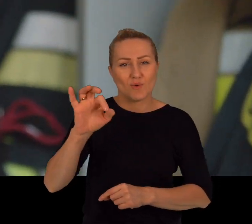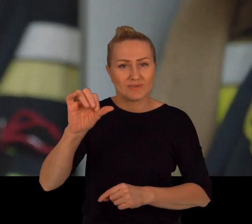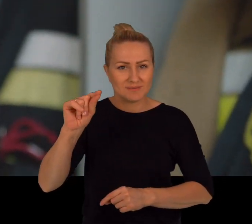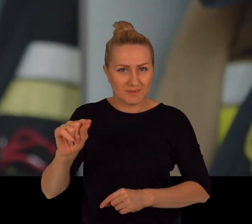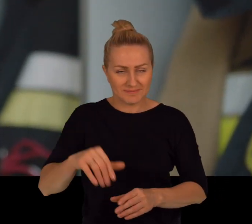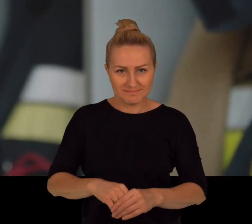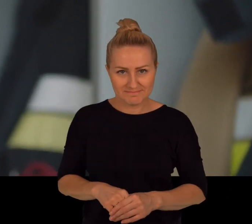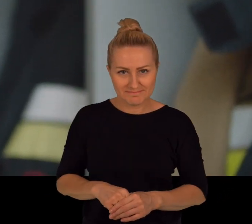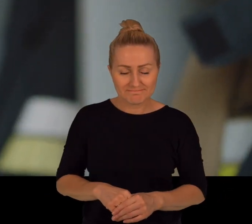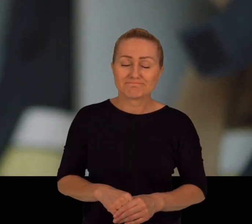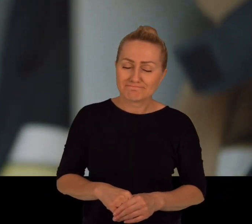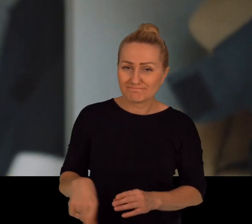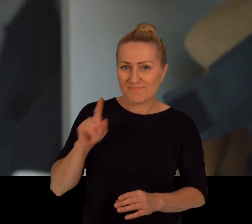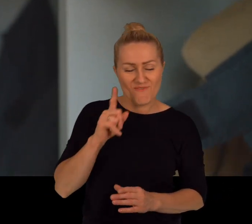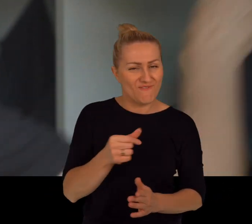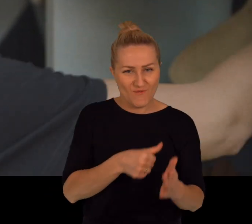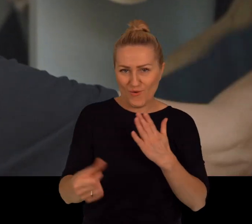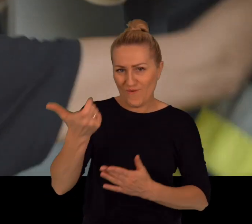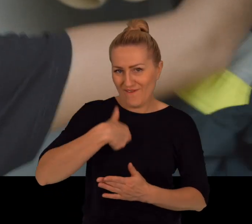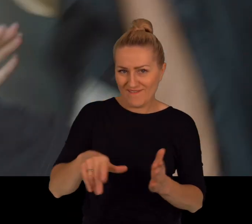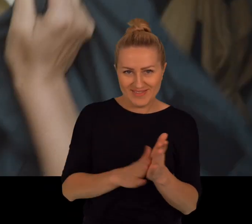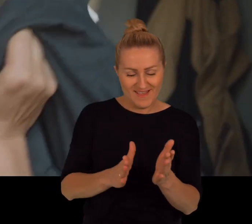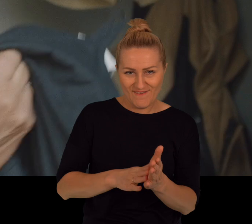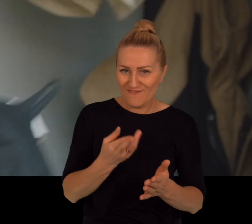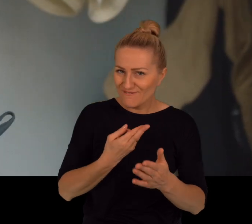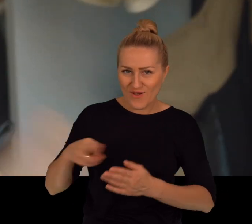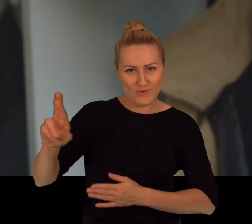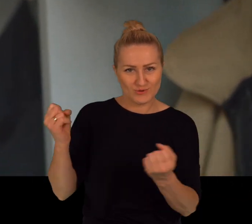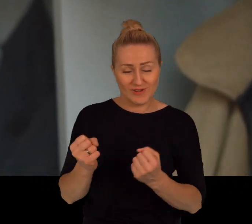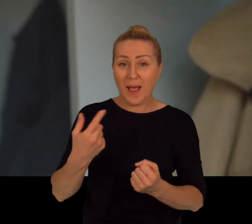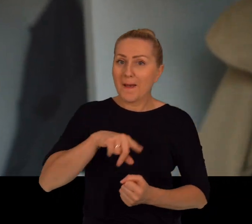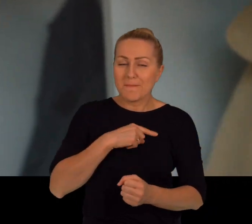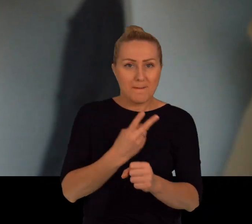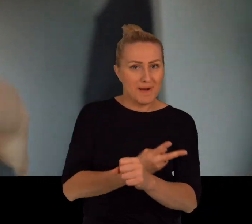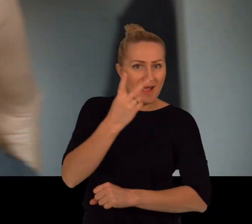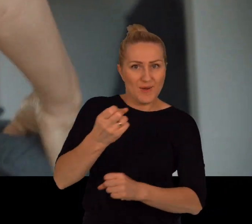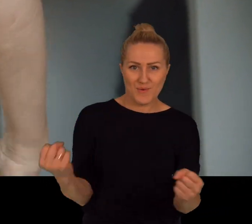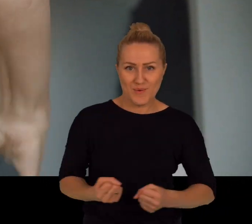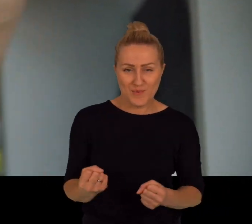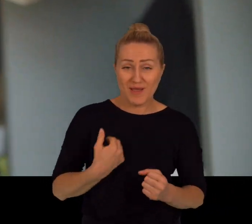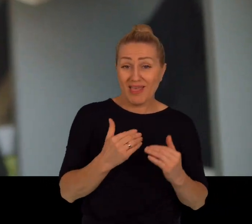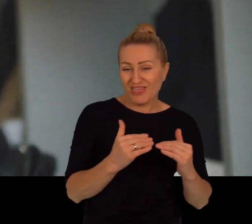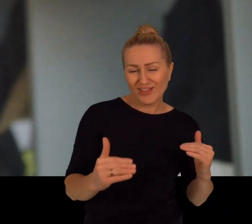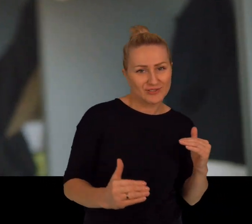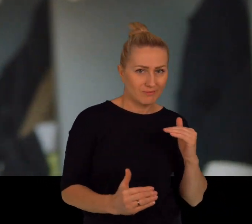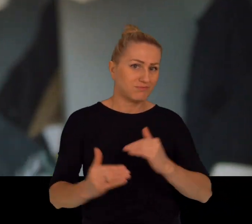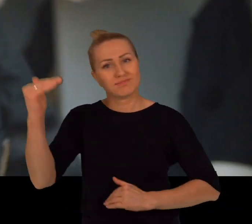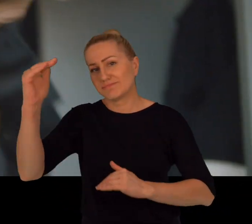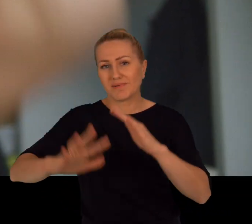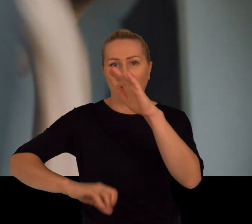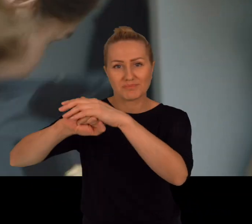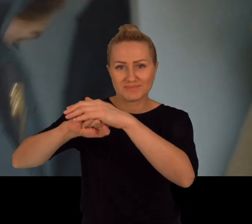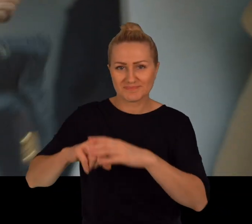ZOSPRP. To jest takie niesamowite wyróżnienie. A myśmy po prostu przeskoczyły z tej niszy